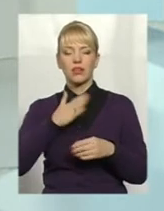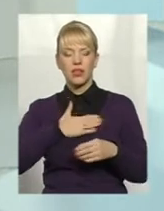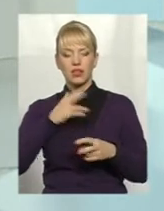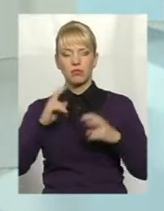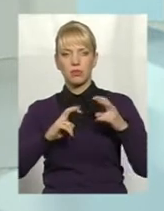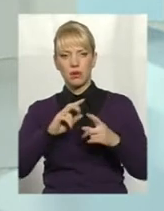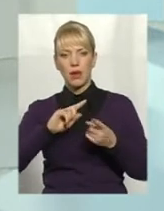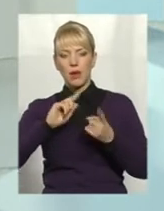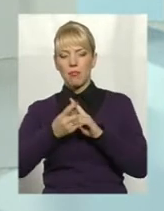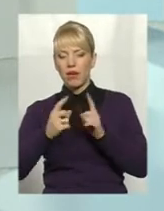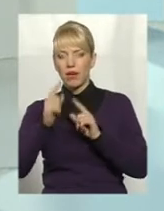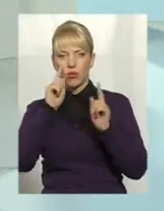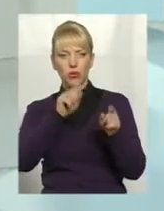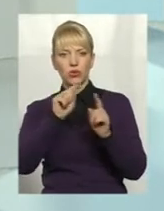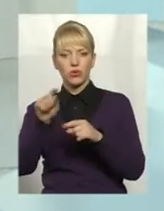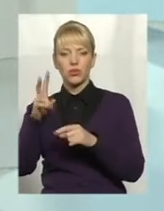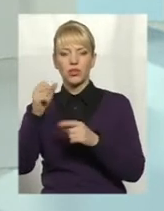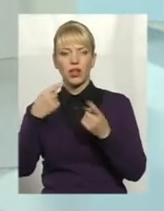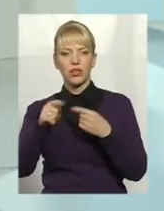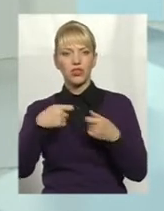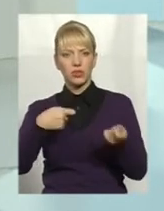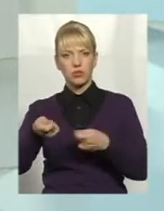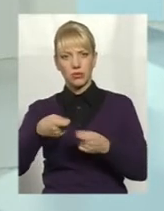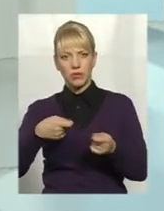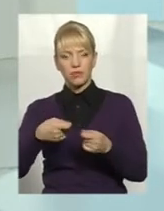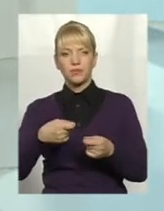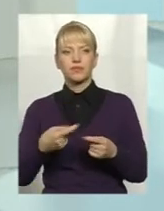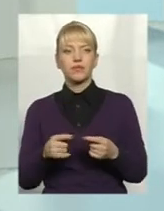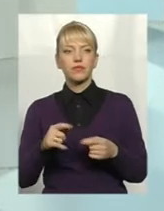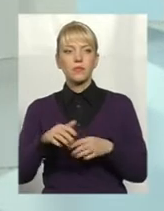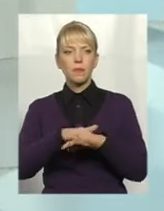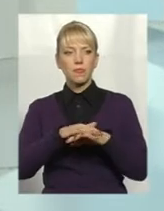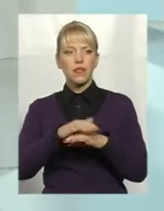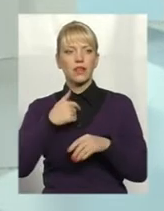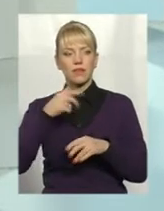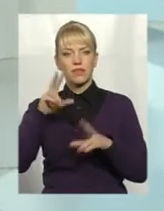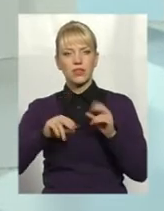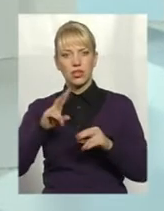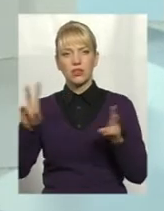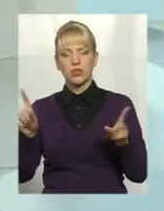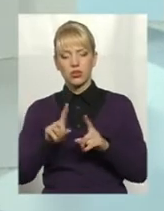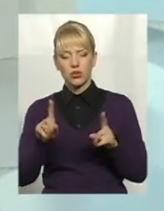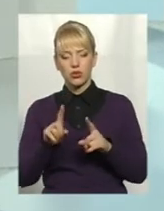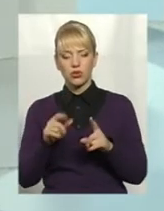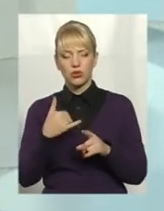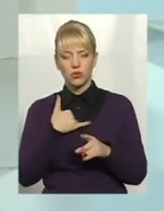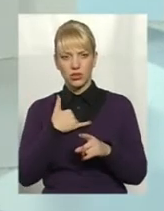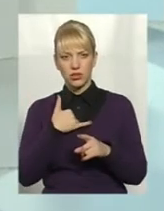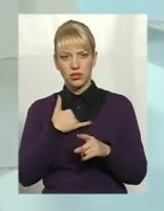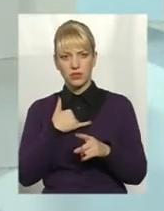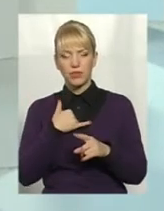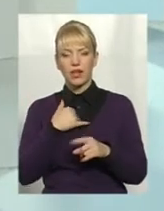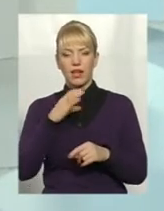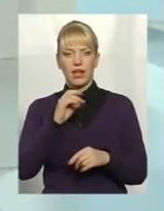переорієнтується на інші ринки збуту, хочу сказати, що, наприклад, у нас хоч і залишається значна питома вага в